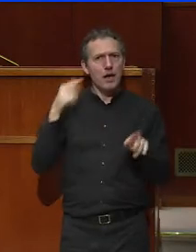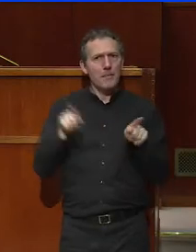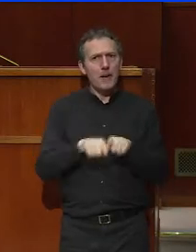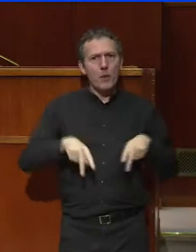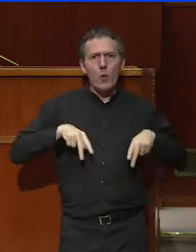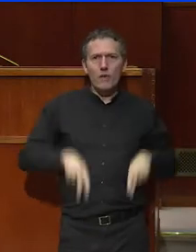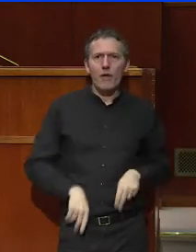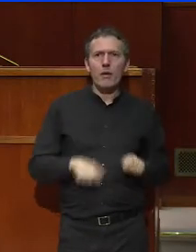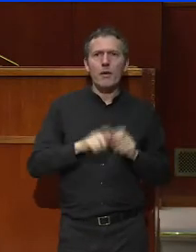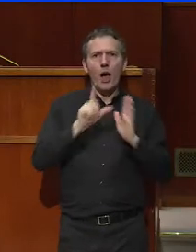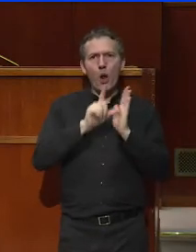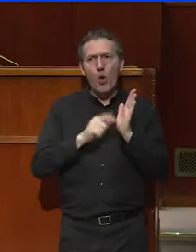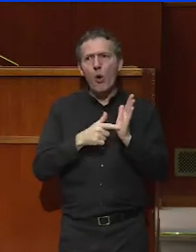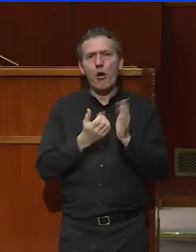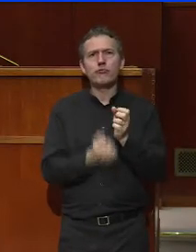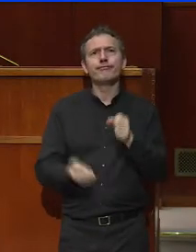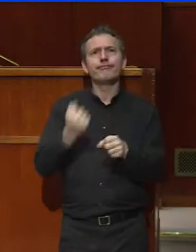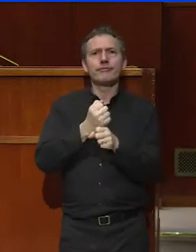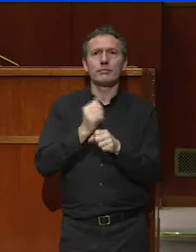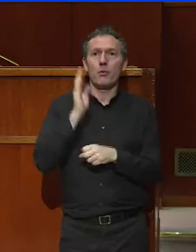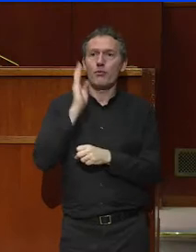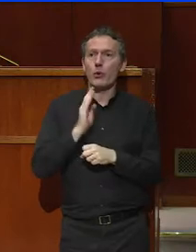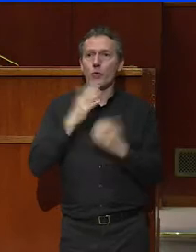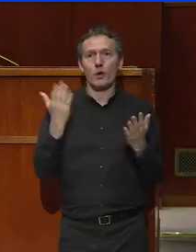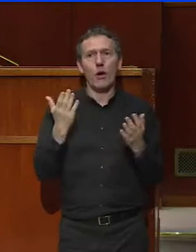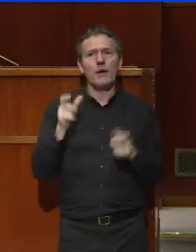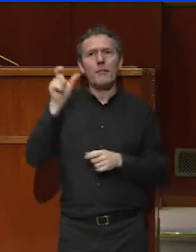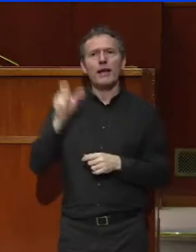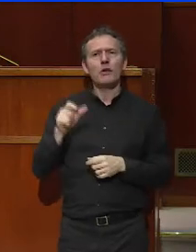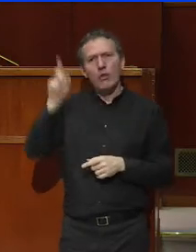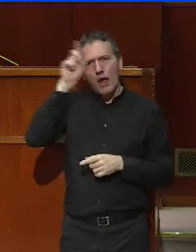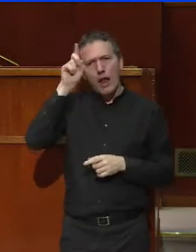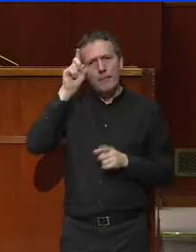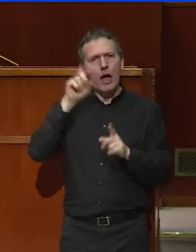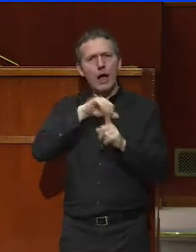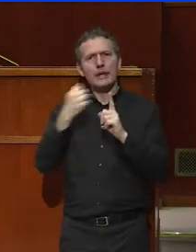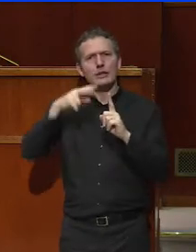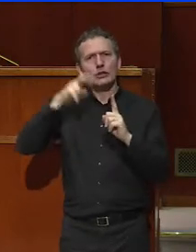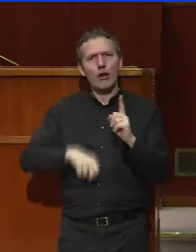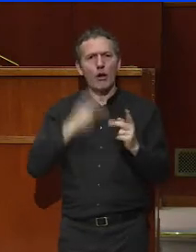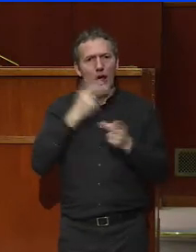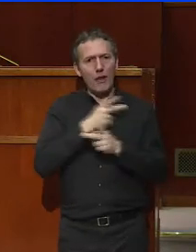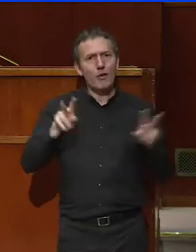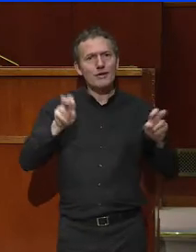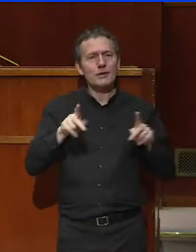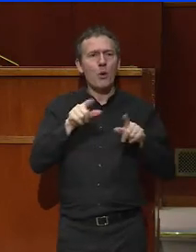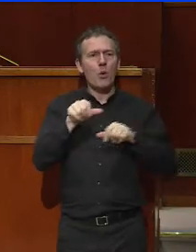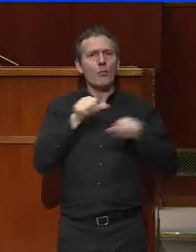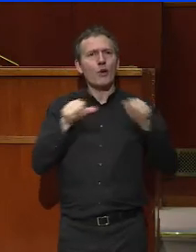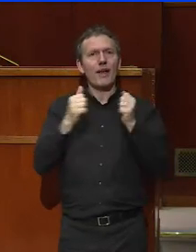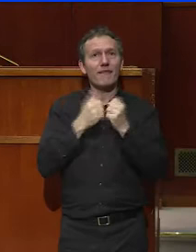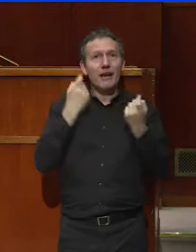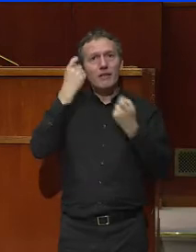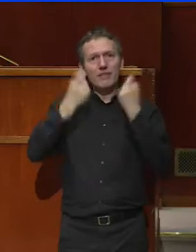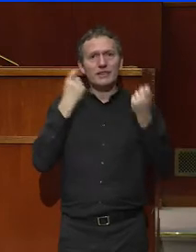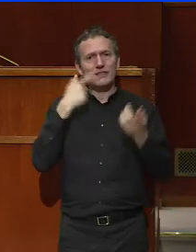les législateurs ont besoin de ce que le sociologue allemand Ulrich Beck appelait une modernité réflexive, c'est